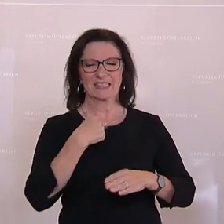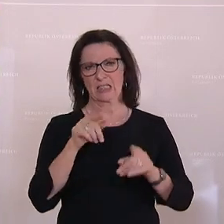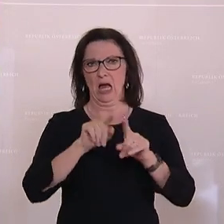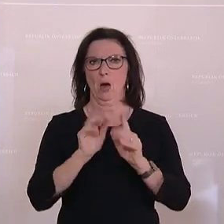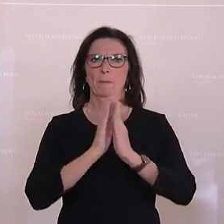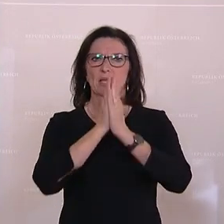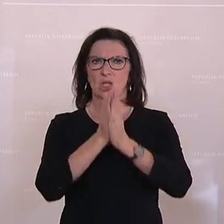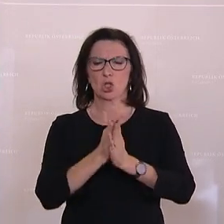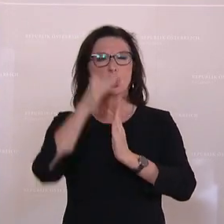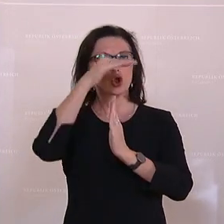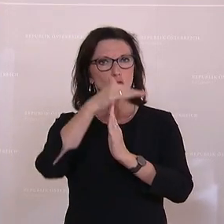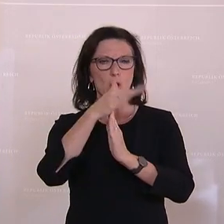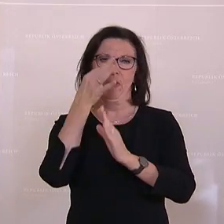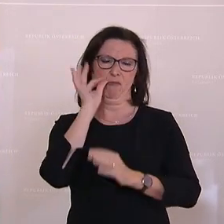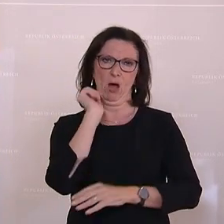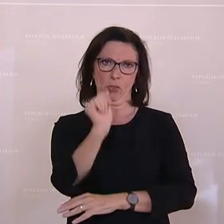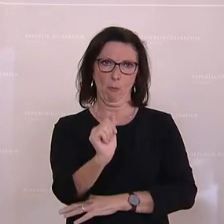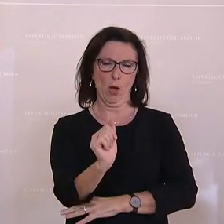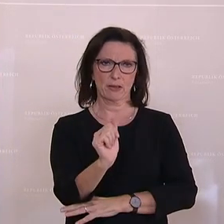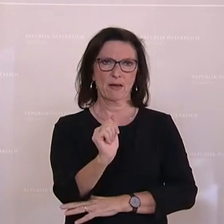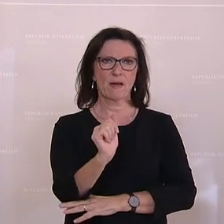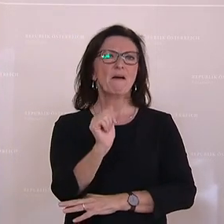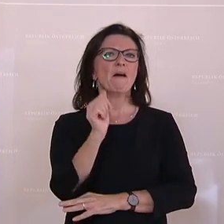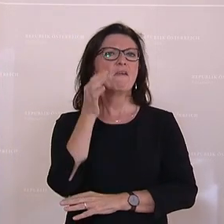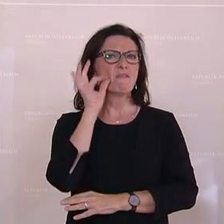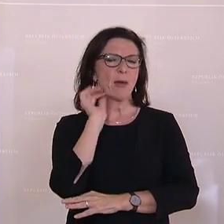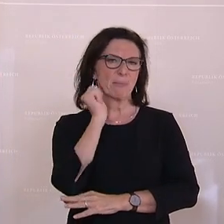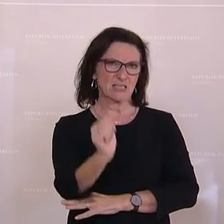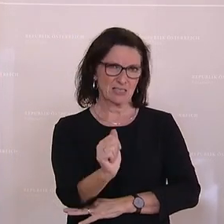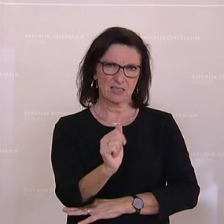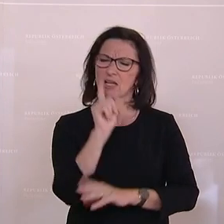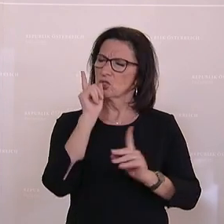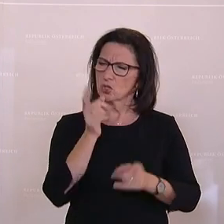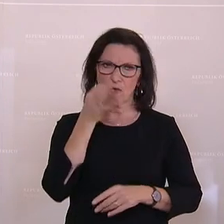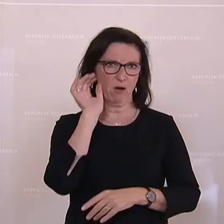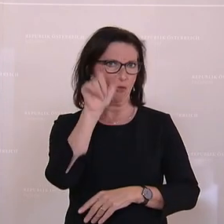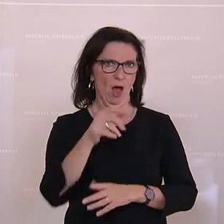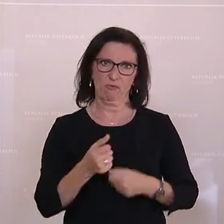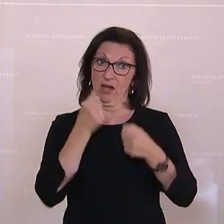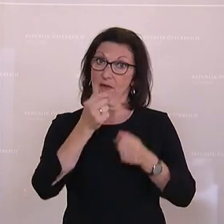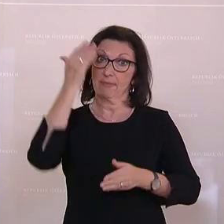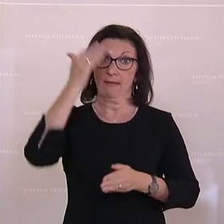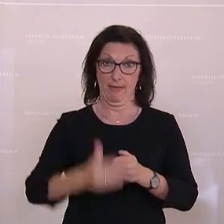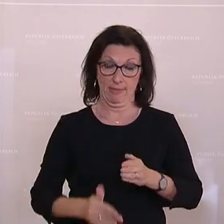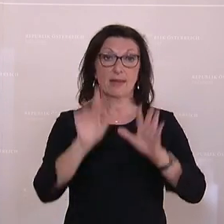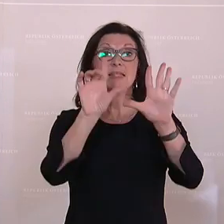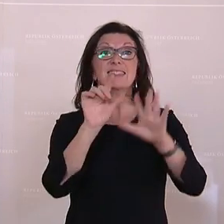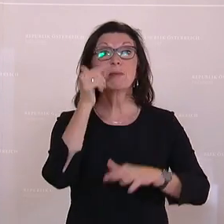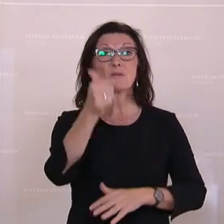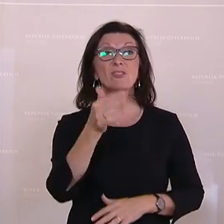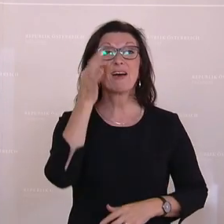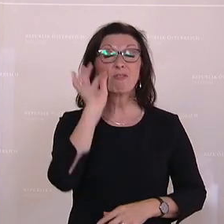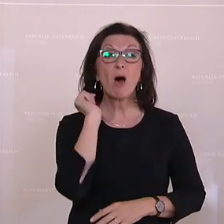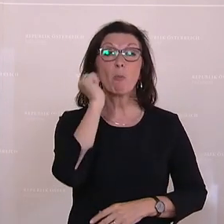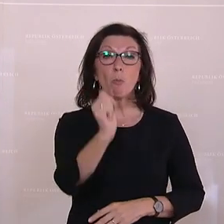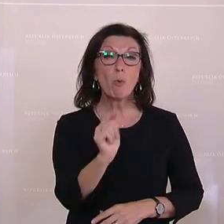Stoppt Femizide endlich. Nächste Rednerin von der SPÖ ist jetzt Petra Wimmer. Und da sind 27 Frauenmorde